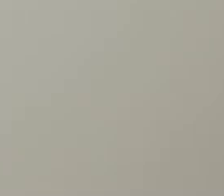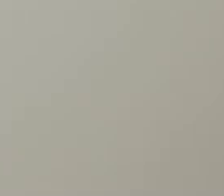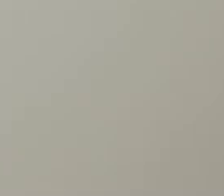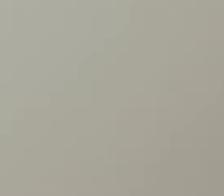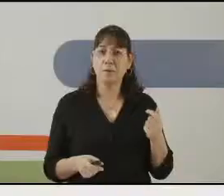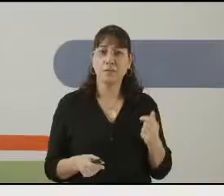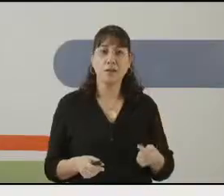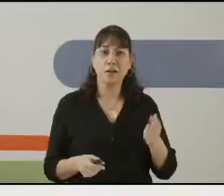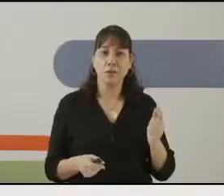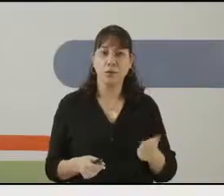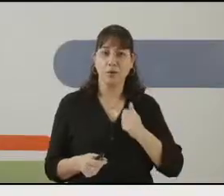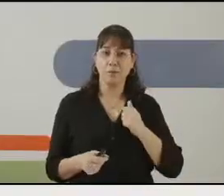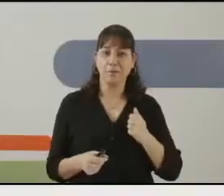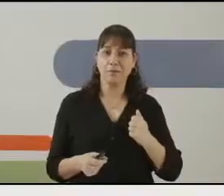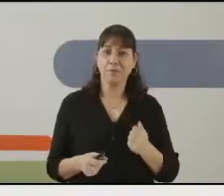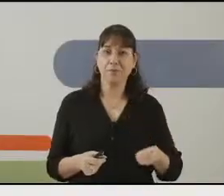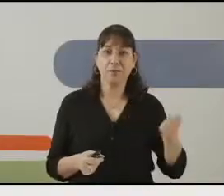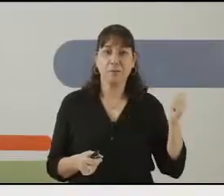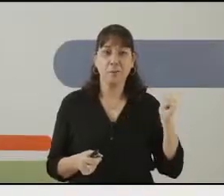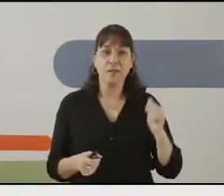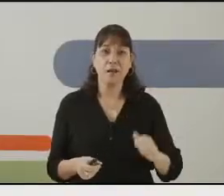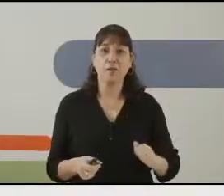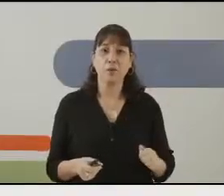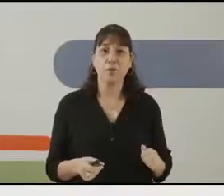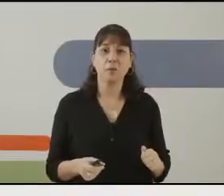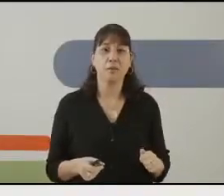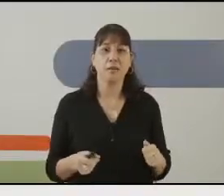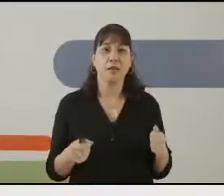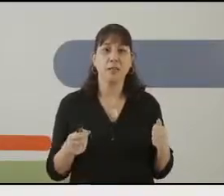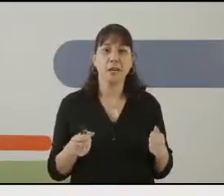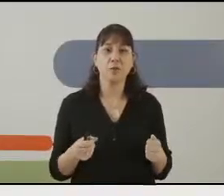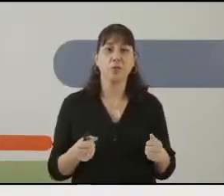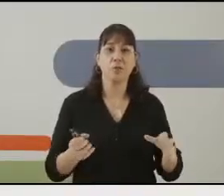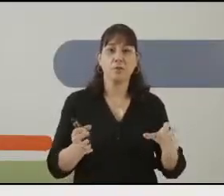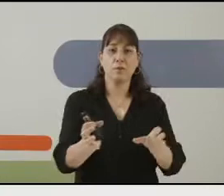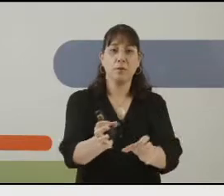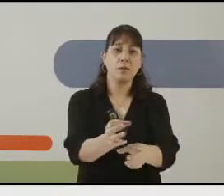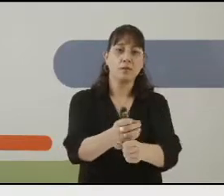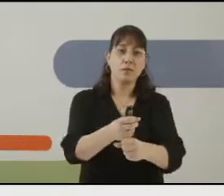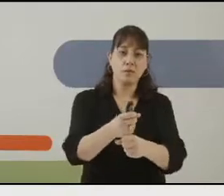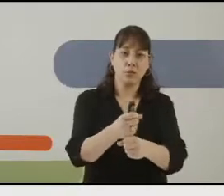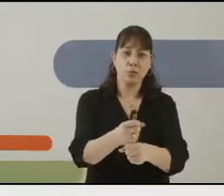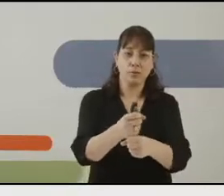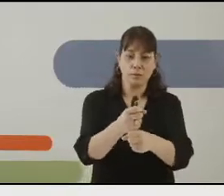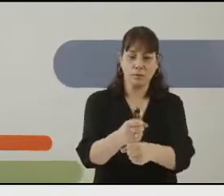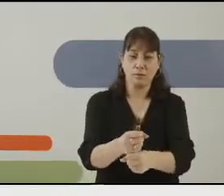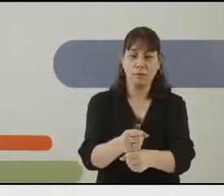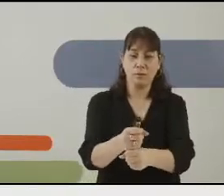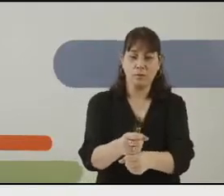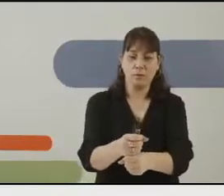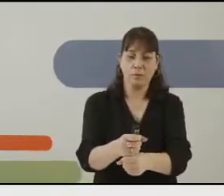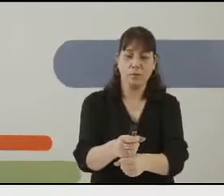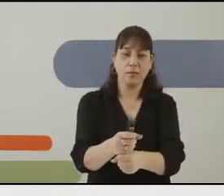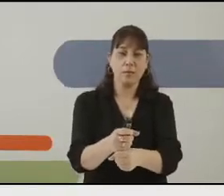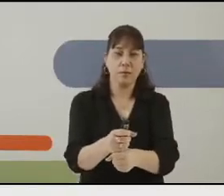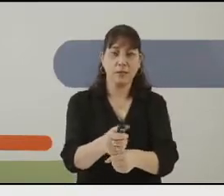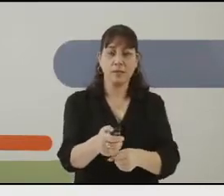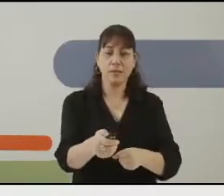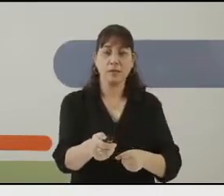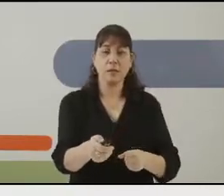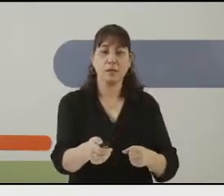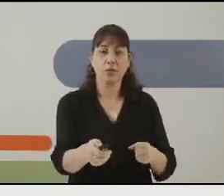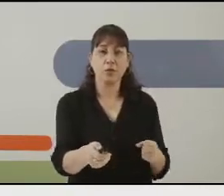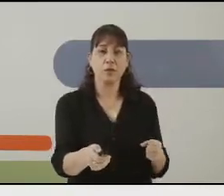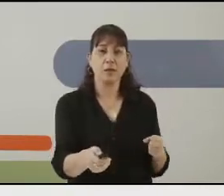ואוהבים. משחק דוקים. במשחק הדוקים, אנחנו אוכזים את הדוקים במרכז